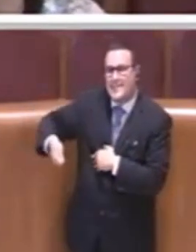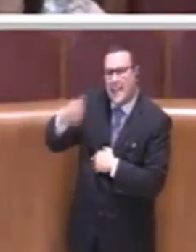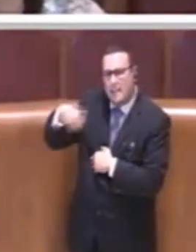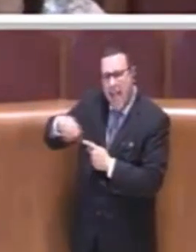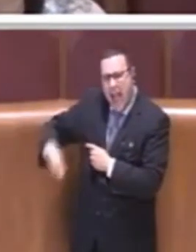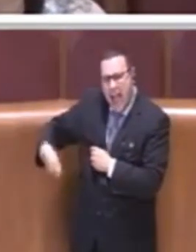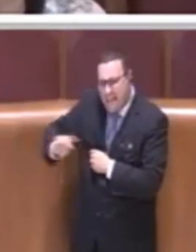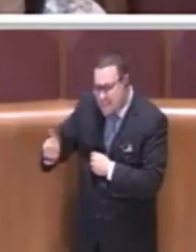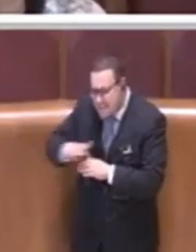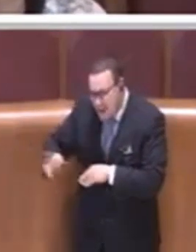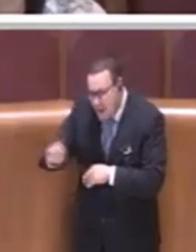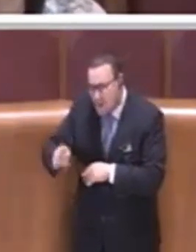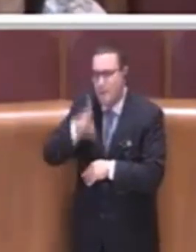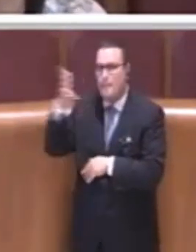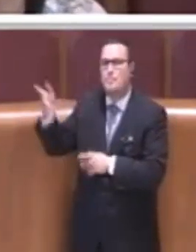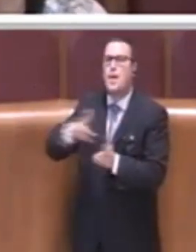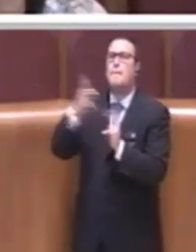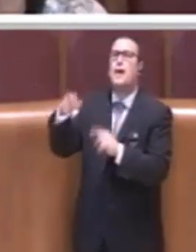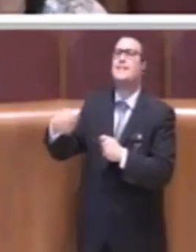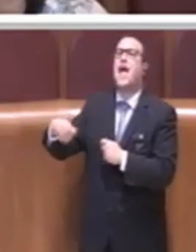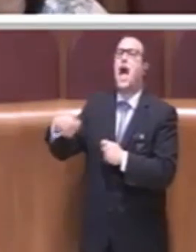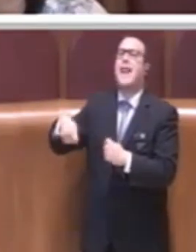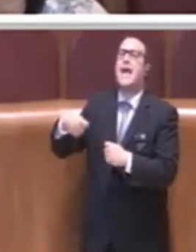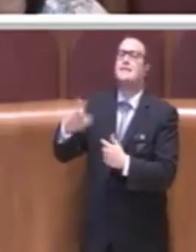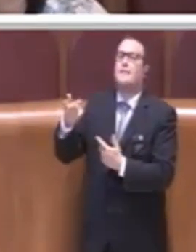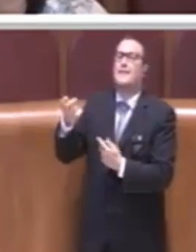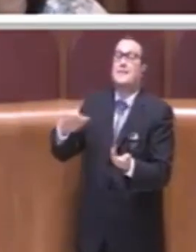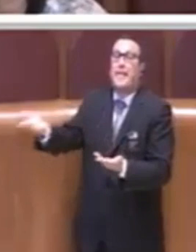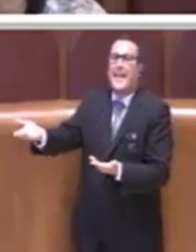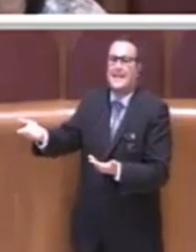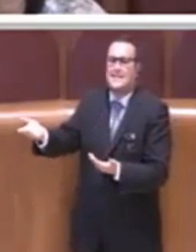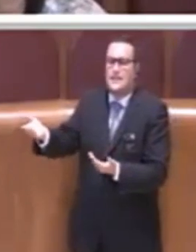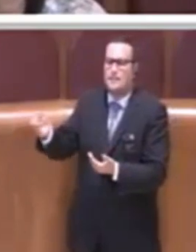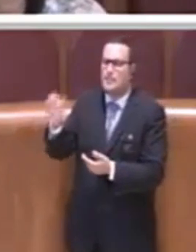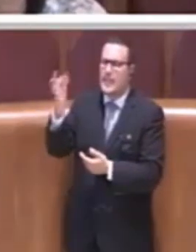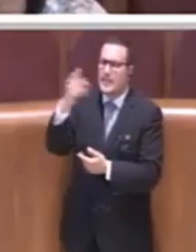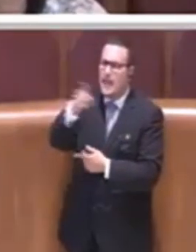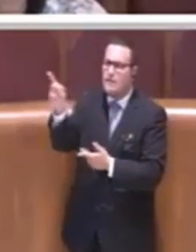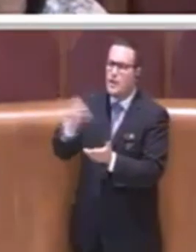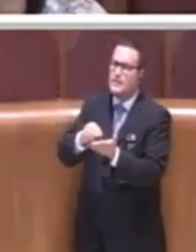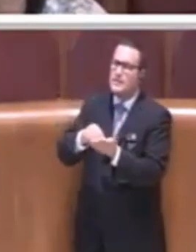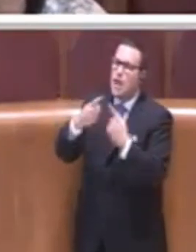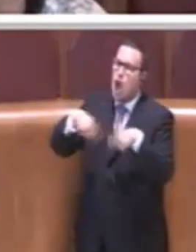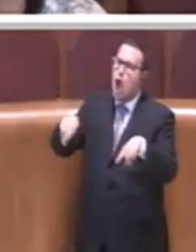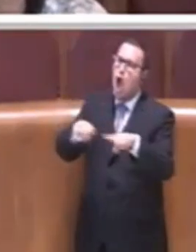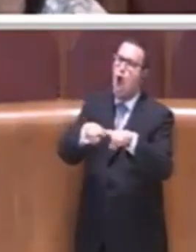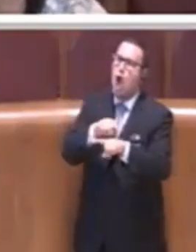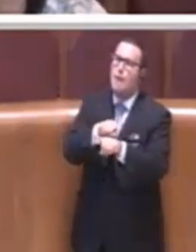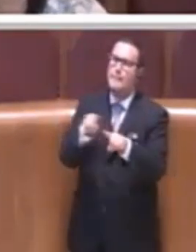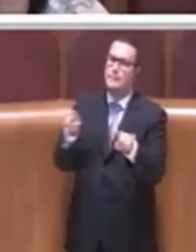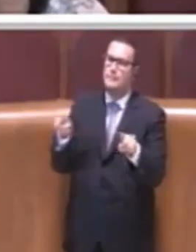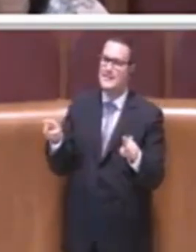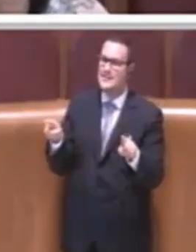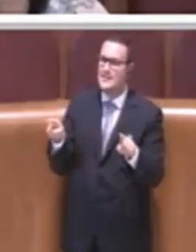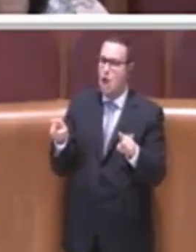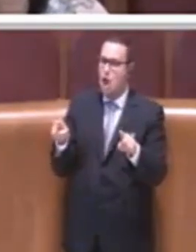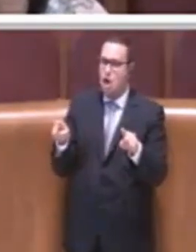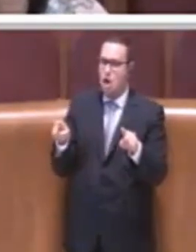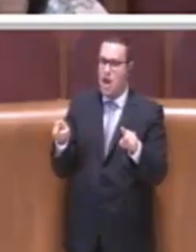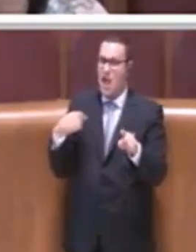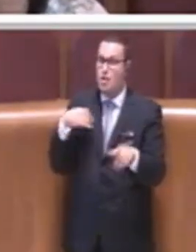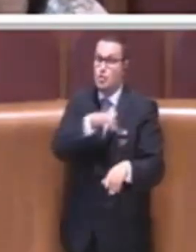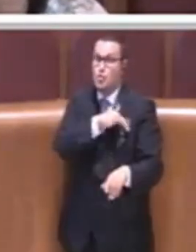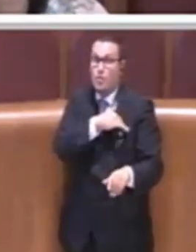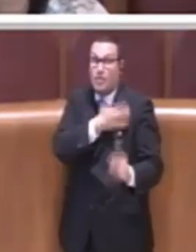plastica per andare a fare la spesa, perché se fosse stato in commissione quando abbiamo presentato questi studenti e l